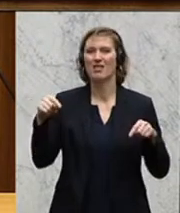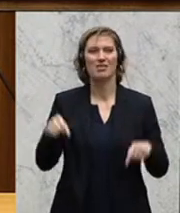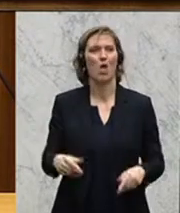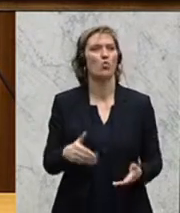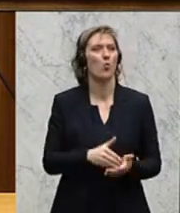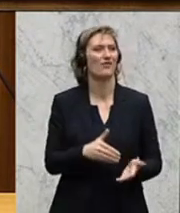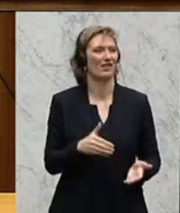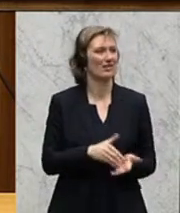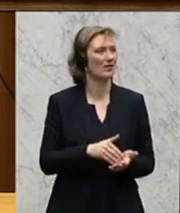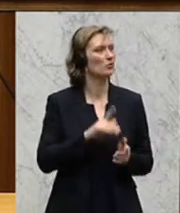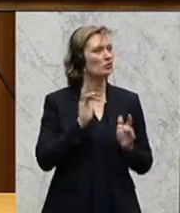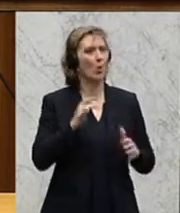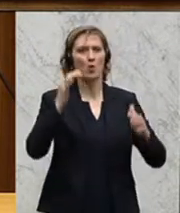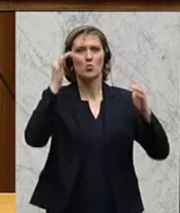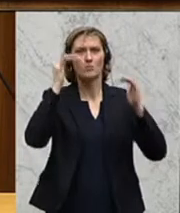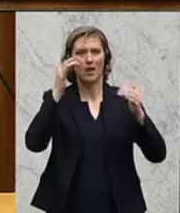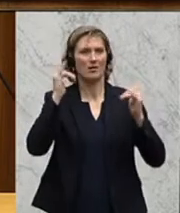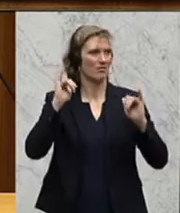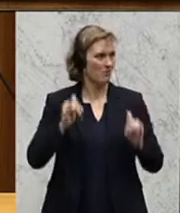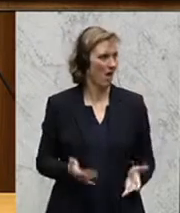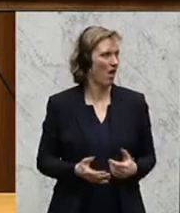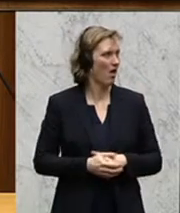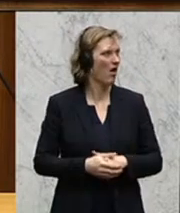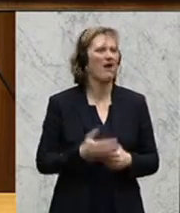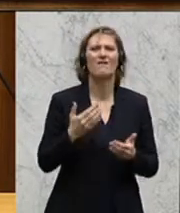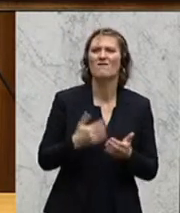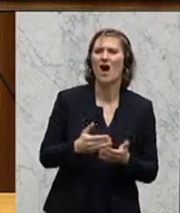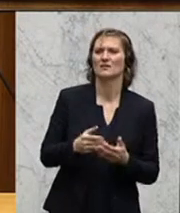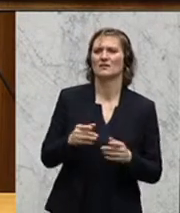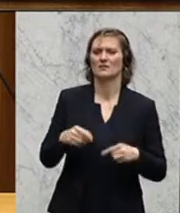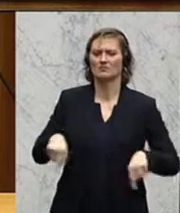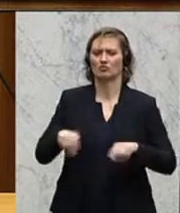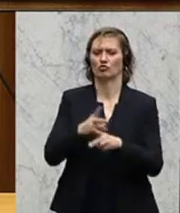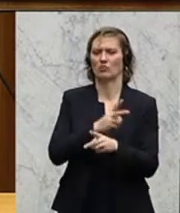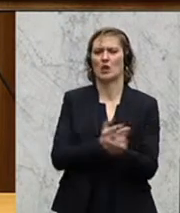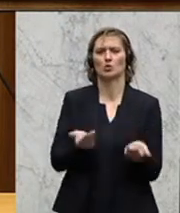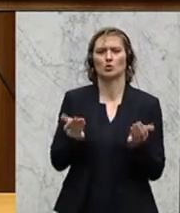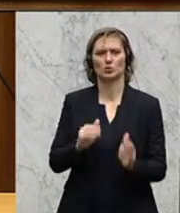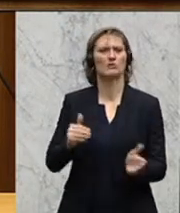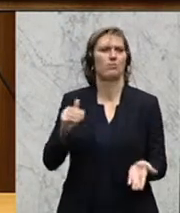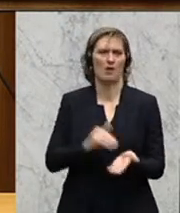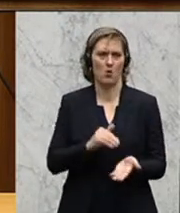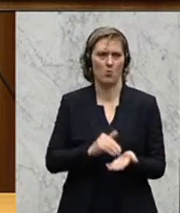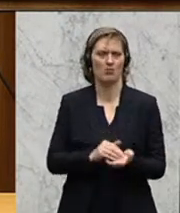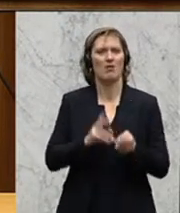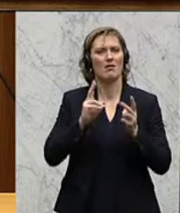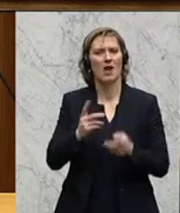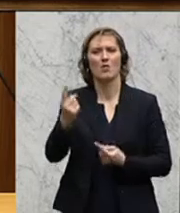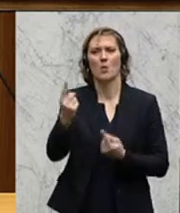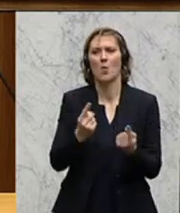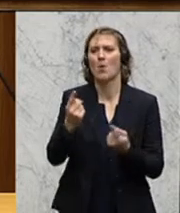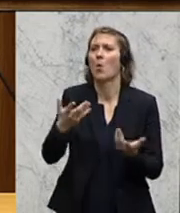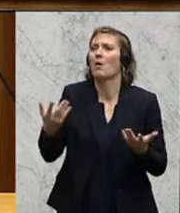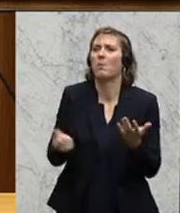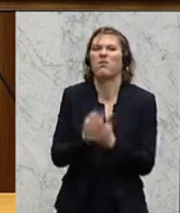notwendiger Ansatz, sich darüber Gedanken zu machen, was unser Staatsschutz braucht, um den neuen Herausforderungen,